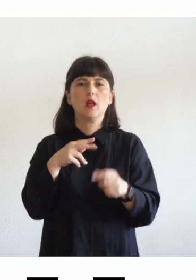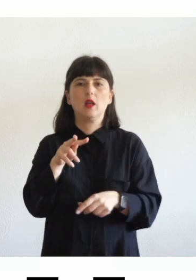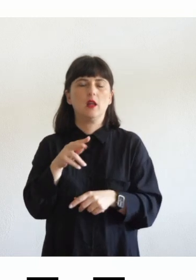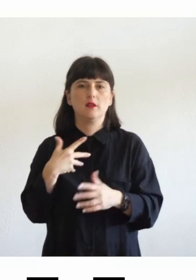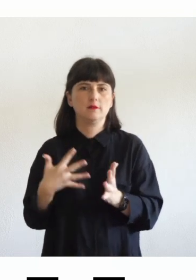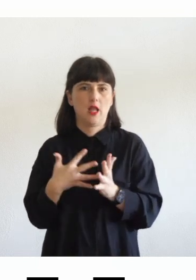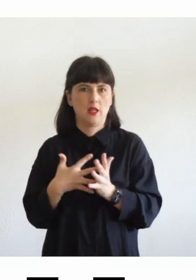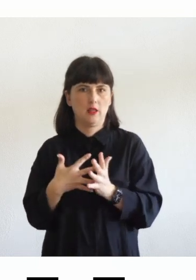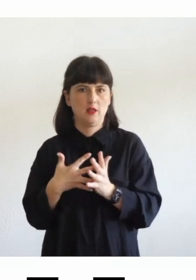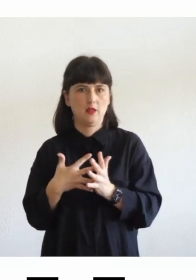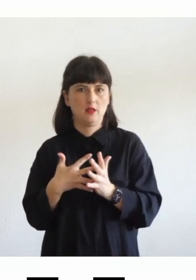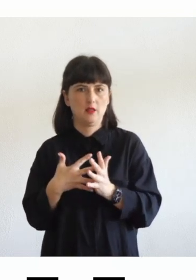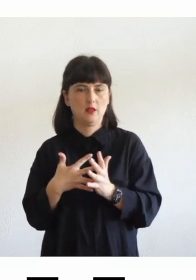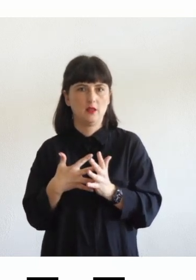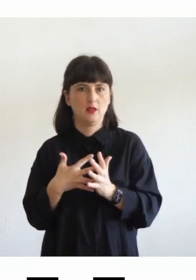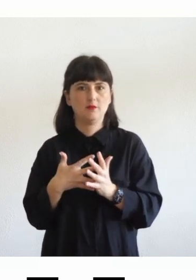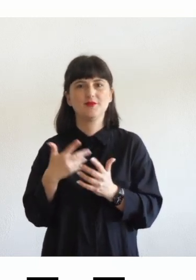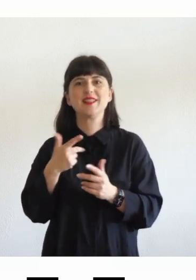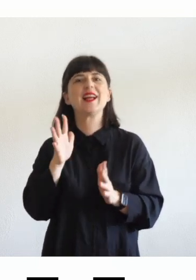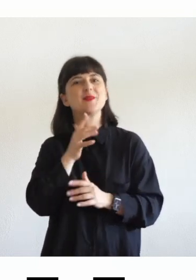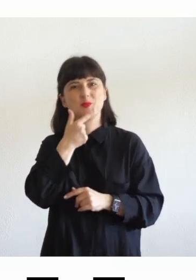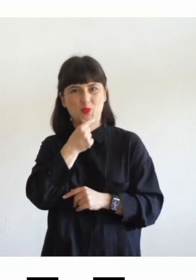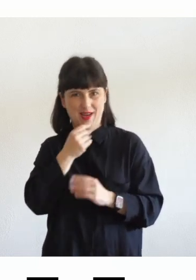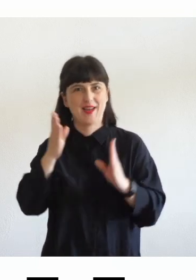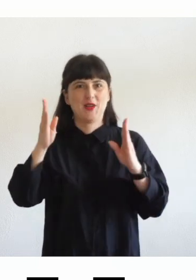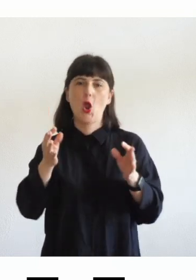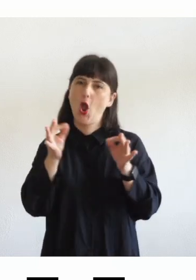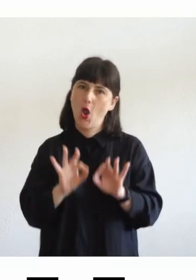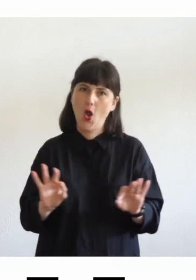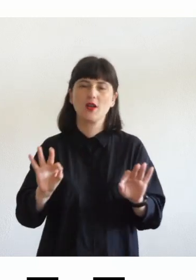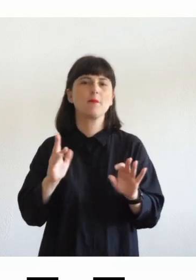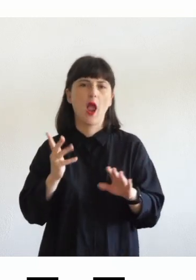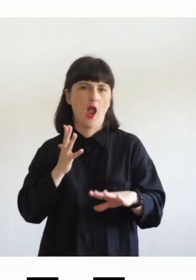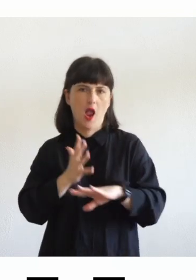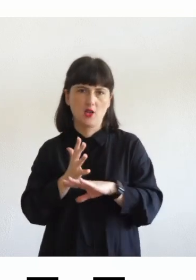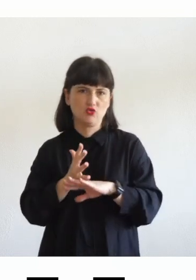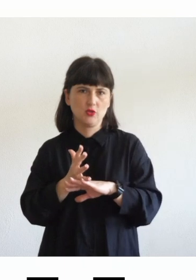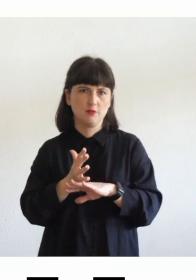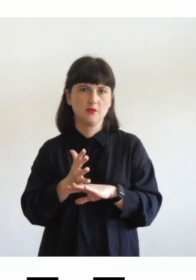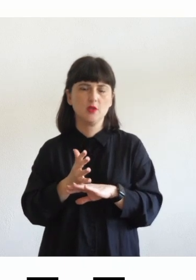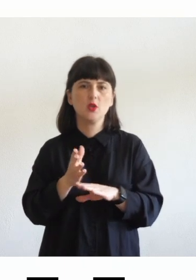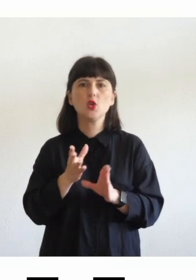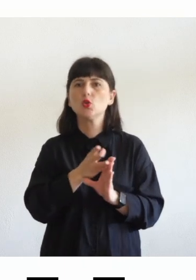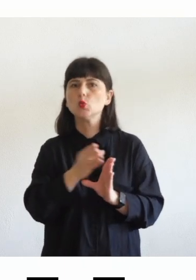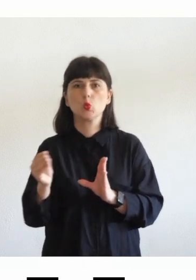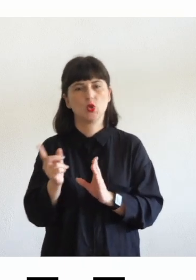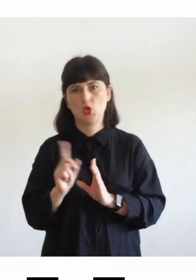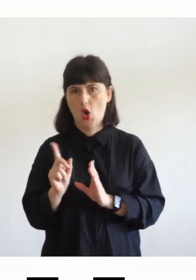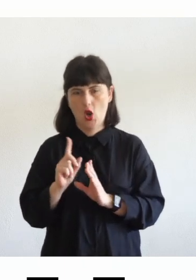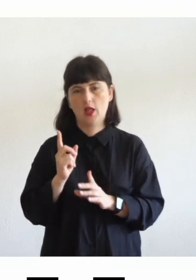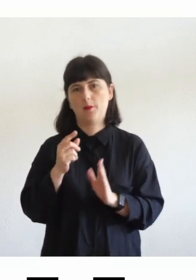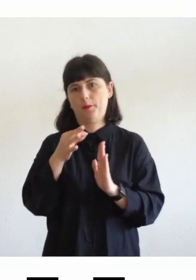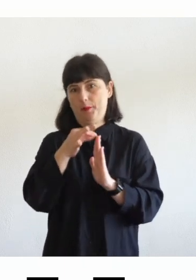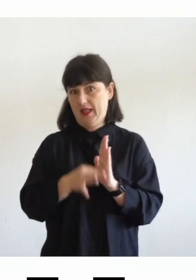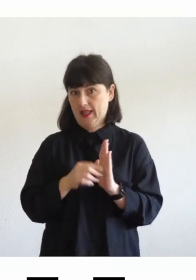apparentemente più bello sicuramente non completamente accessibile secondo i criteri dell'accessibilità ma